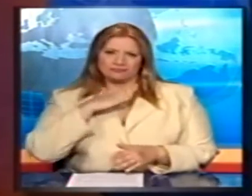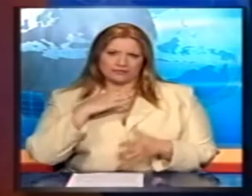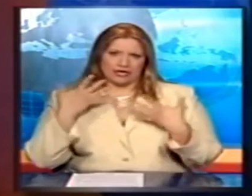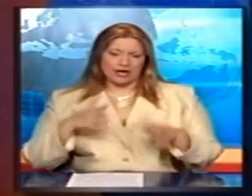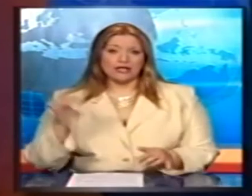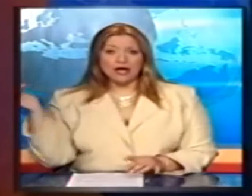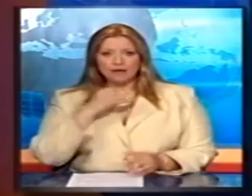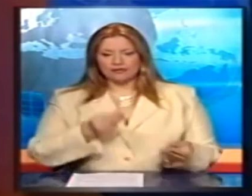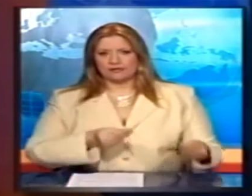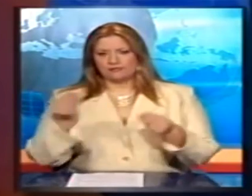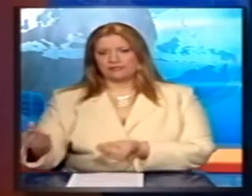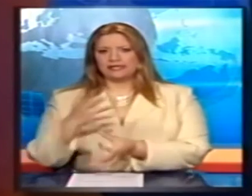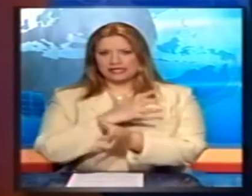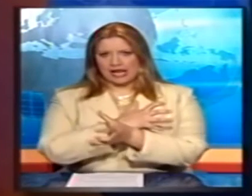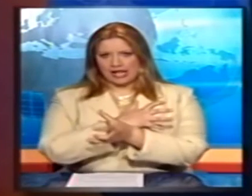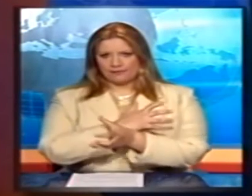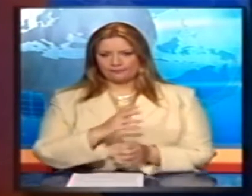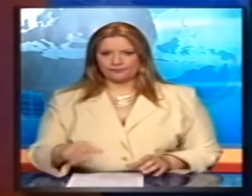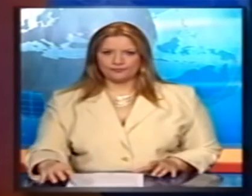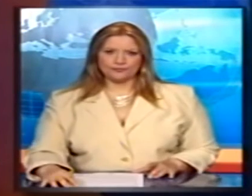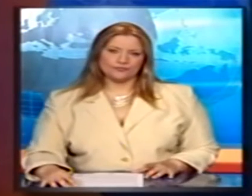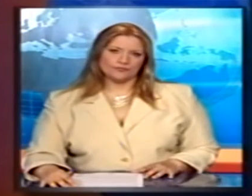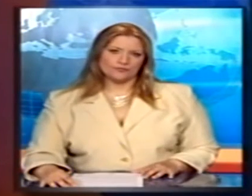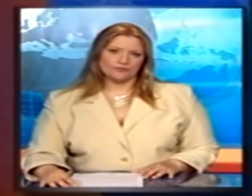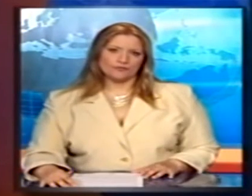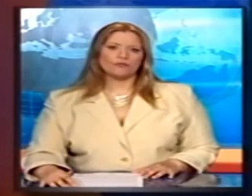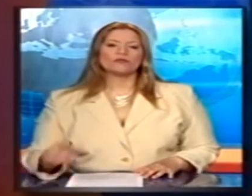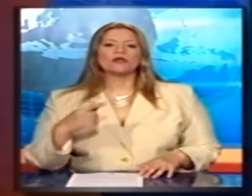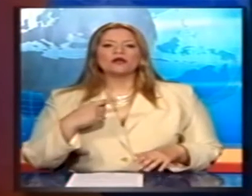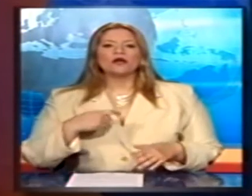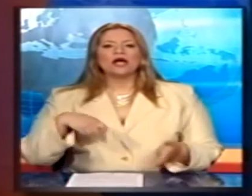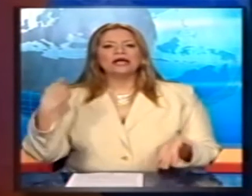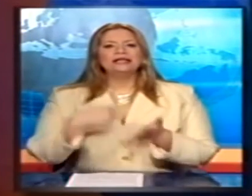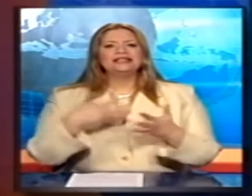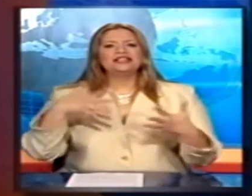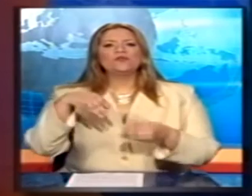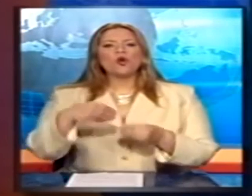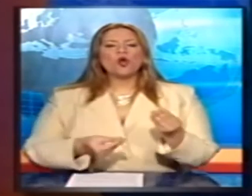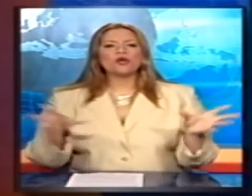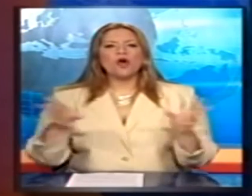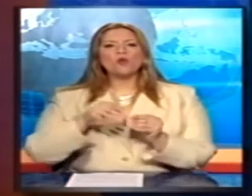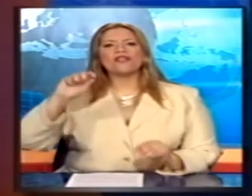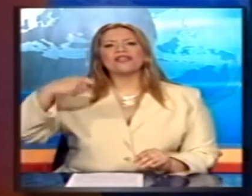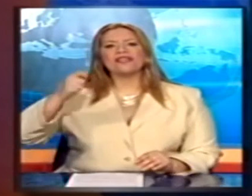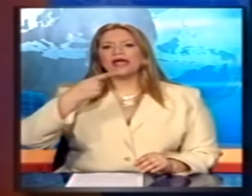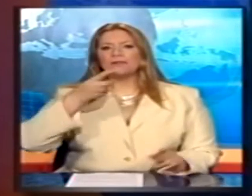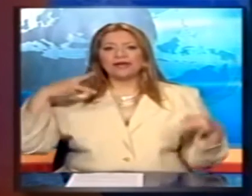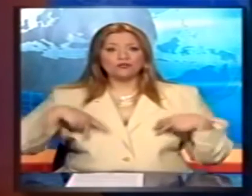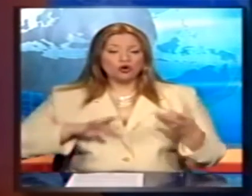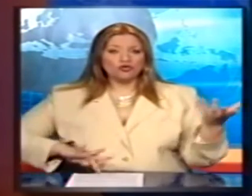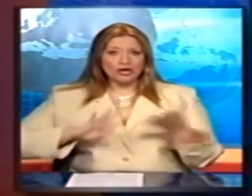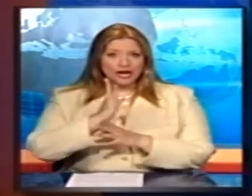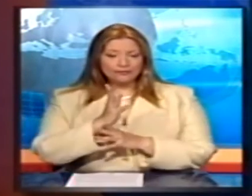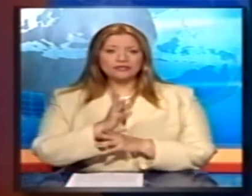άμεσα το φάκελο με τα στοιχεία στον Ισαγγελέα Στο ύψος του πληθωρισμού θα είναι η αυξή των τιμολογίων της ΔΕΗ δήλωσε ο Υπουργός